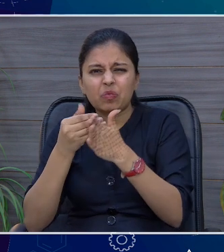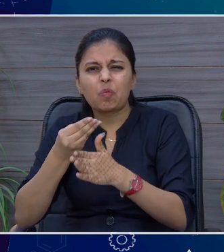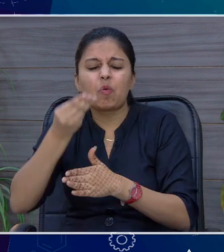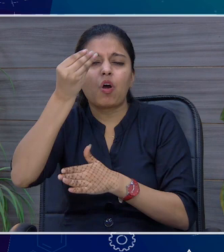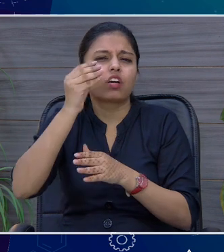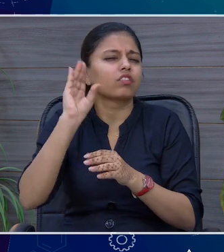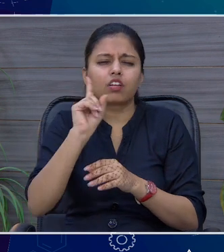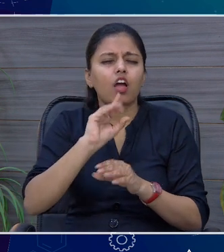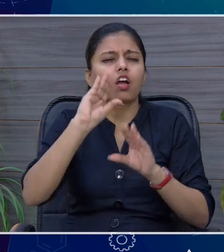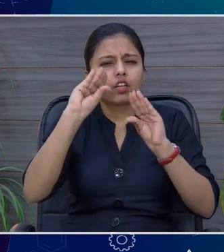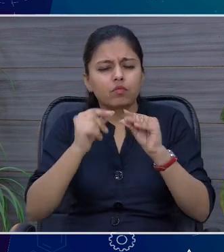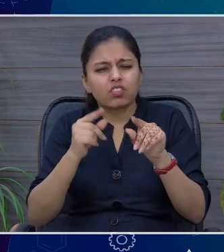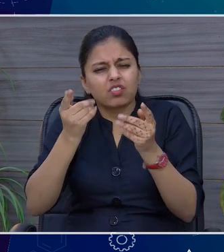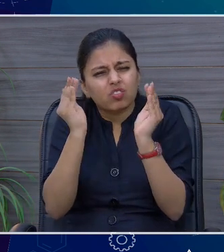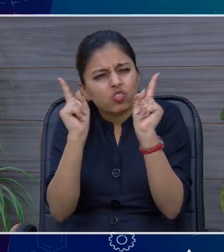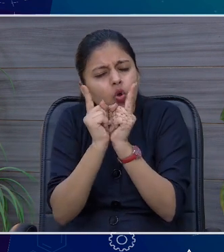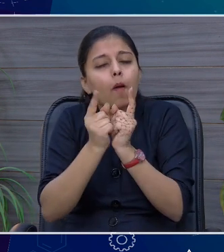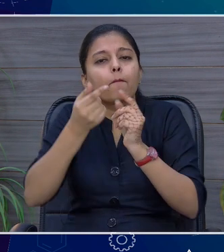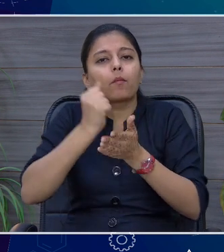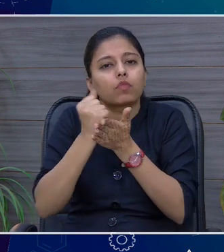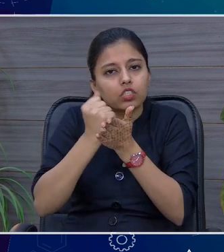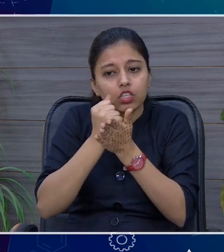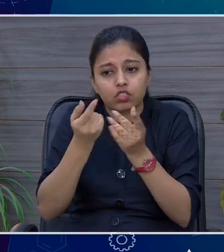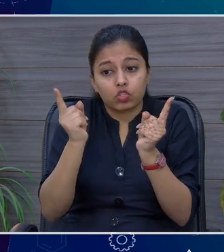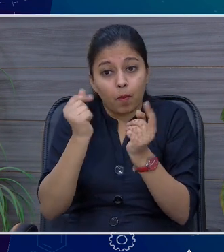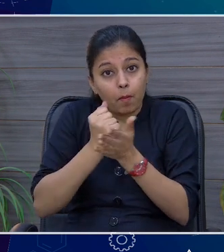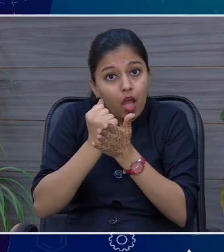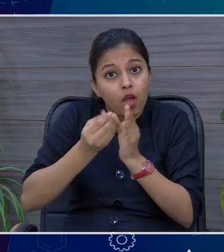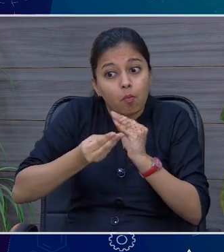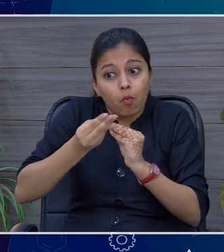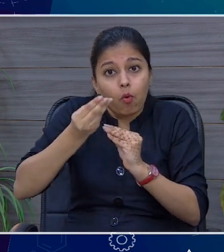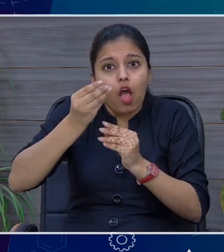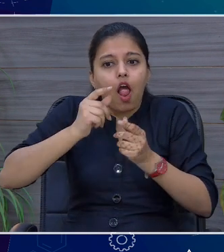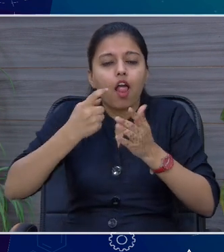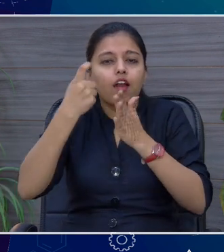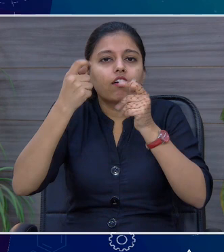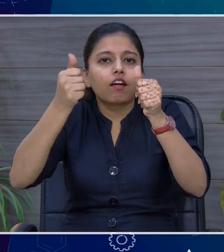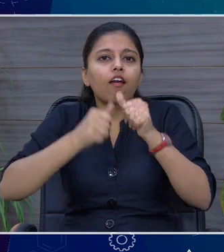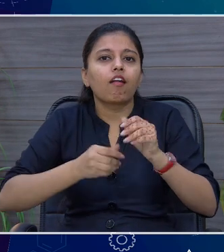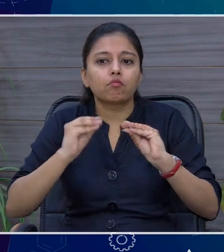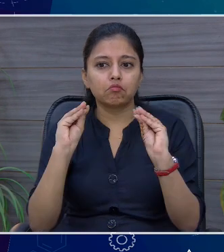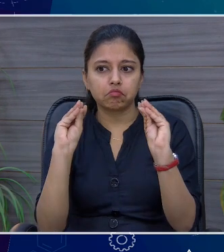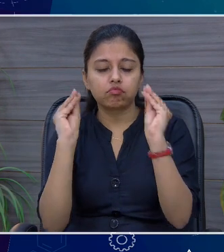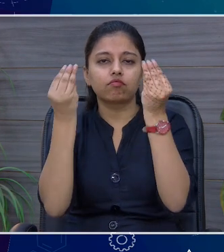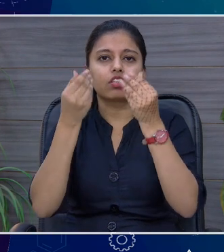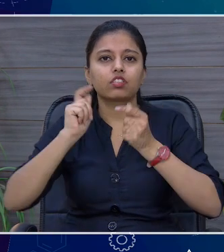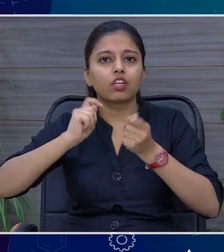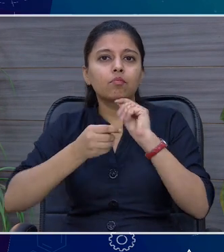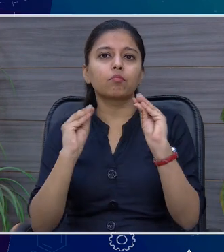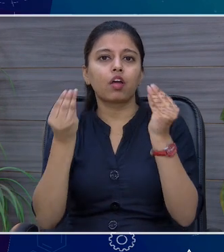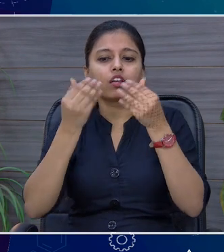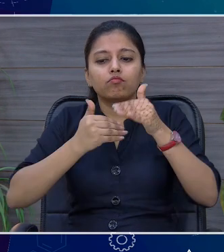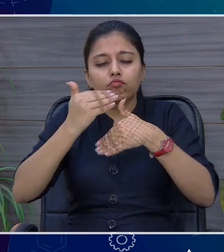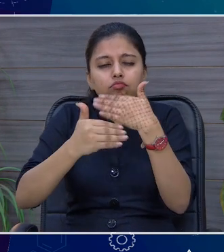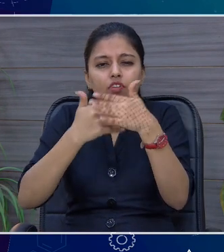जैसे ही आपको बढ़ा देते हैं तो आपको रिजल्ट जो आपका होता है उसमें